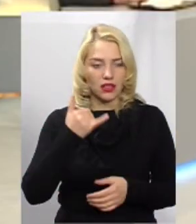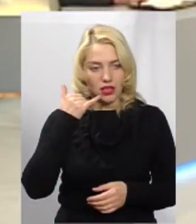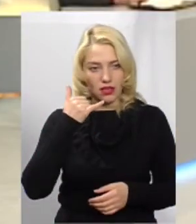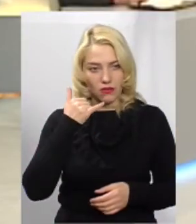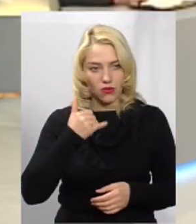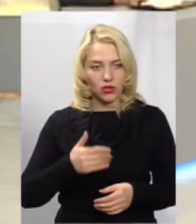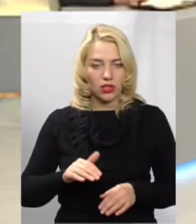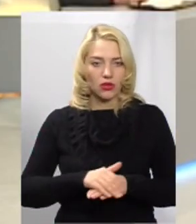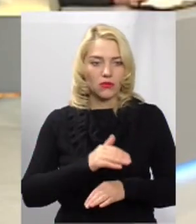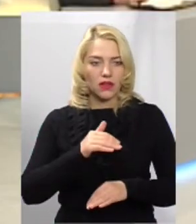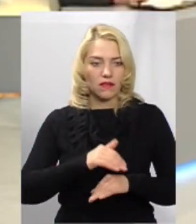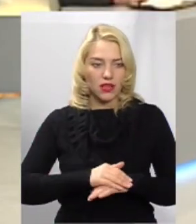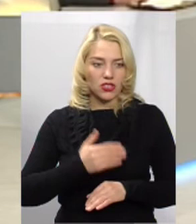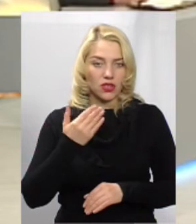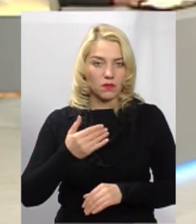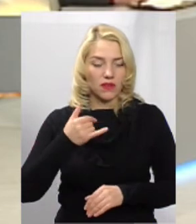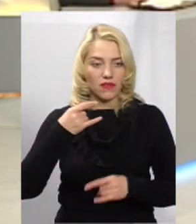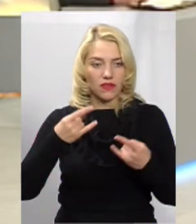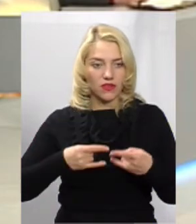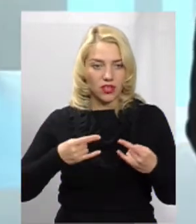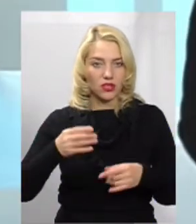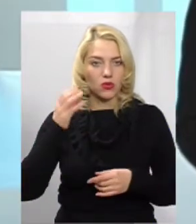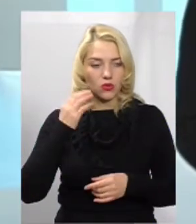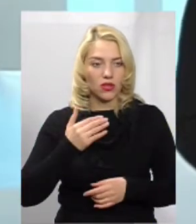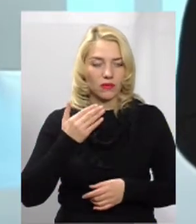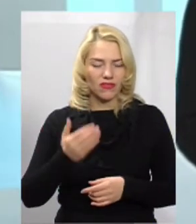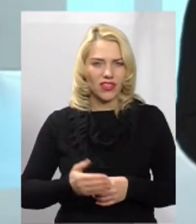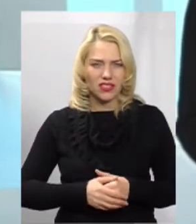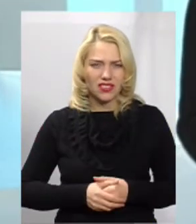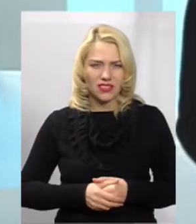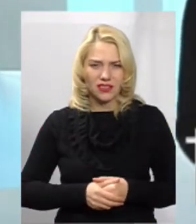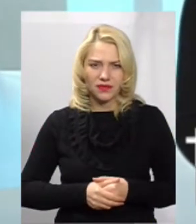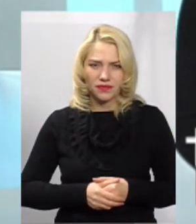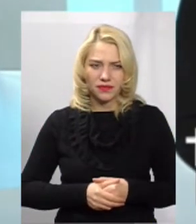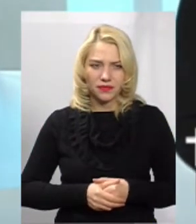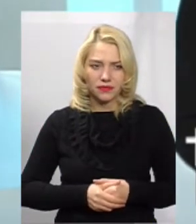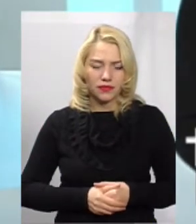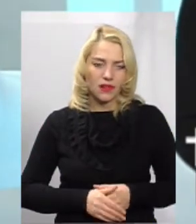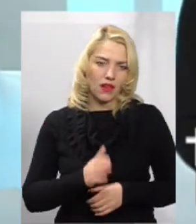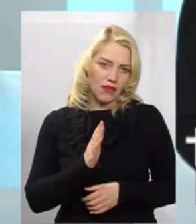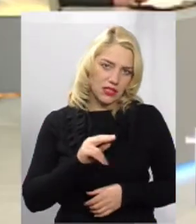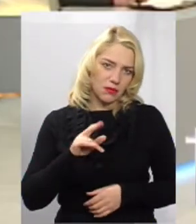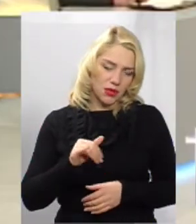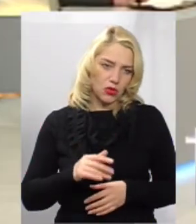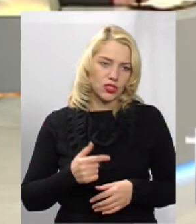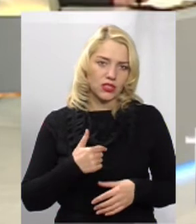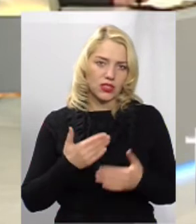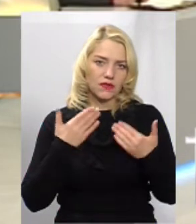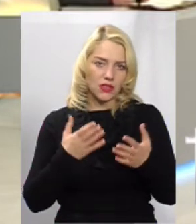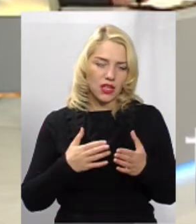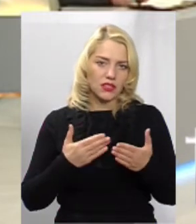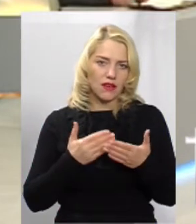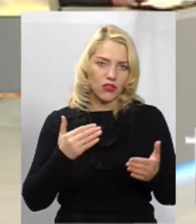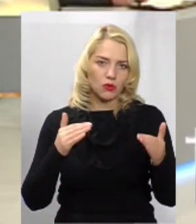дзвінок. Доброго вечора. Ви в ефірі. Ми вас слухаємо. Доброго вечора. Василь Залитович, звертайте до ваших